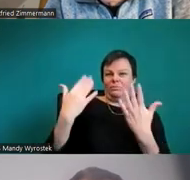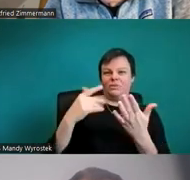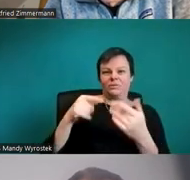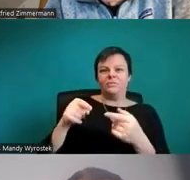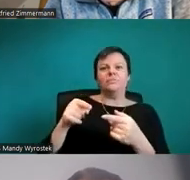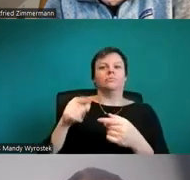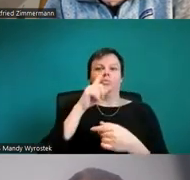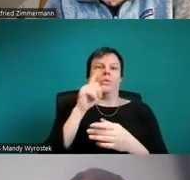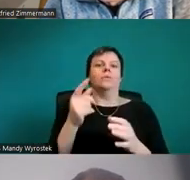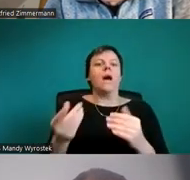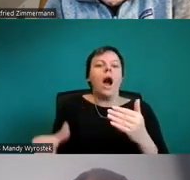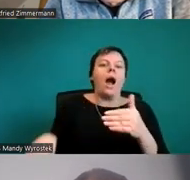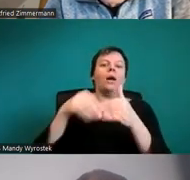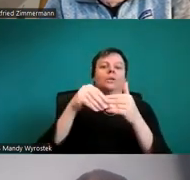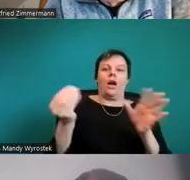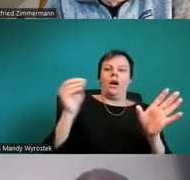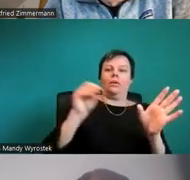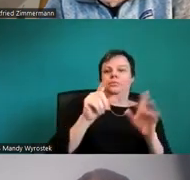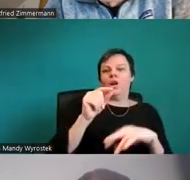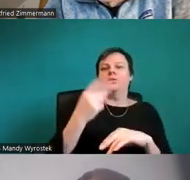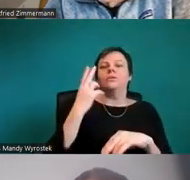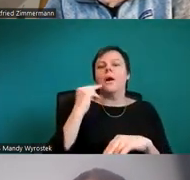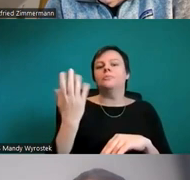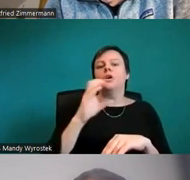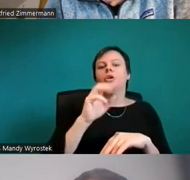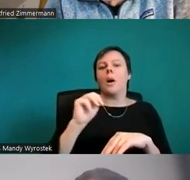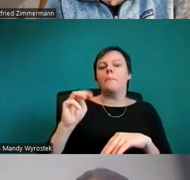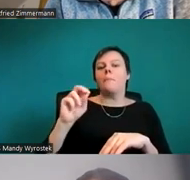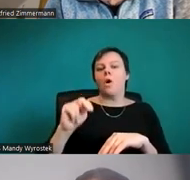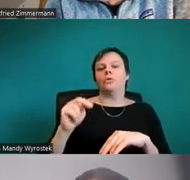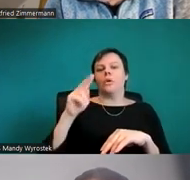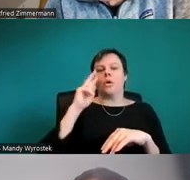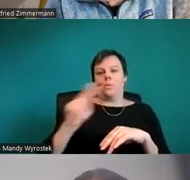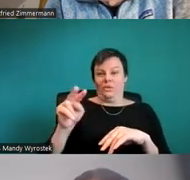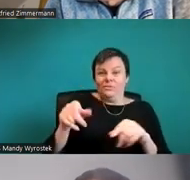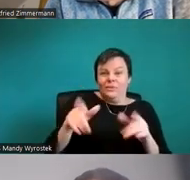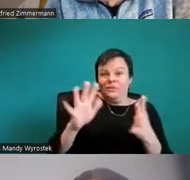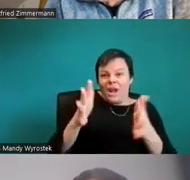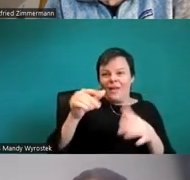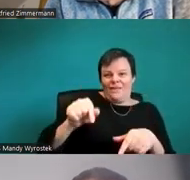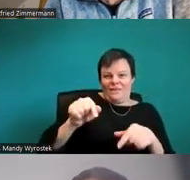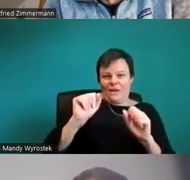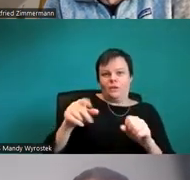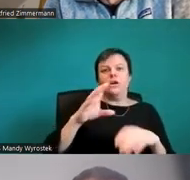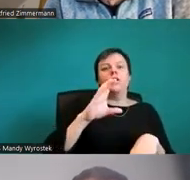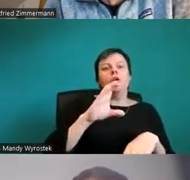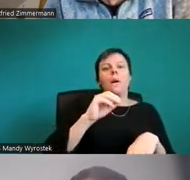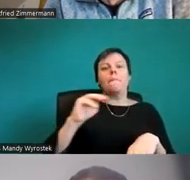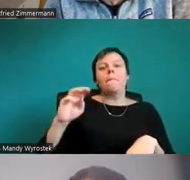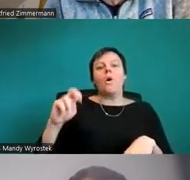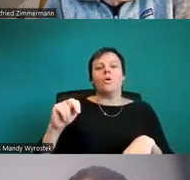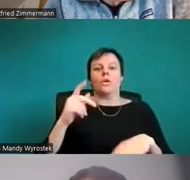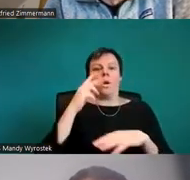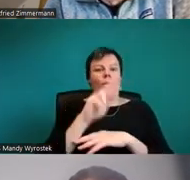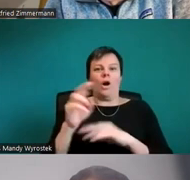Bug drin, ein Fehler, vielleicht sogar zwei. Da sind wir auf der Spur. Und es ist sehr schade, weil im Moment geht es einfach nicht,